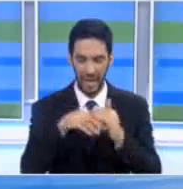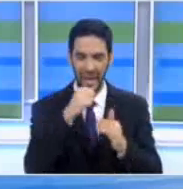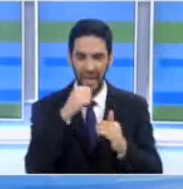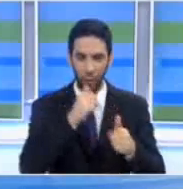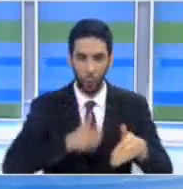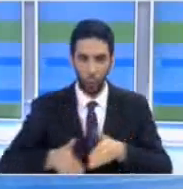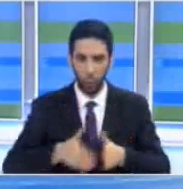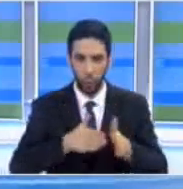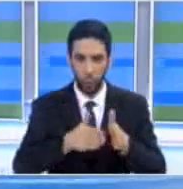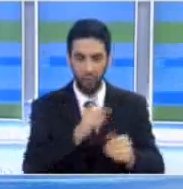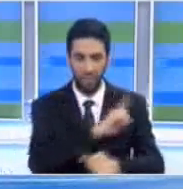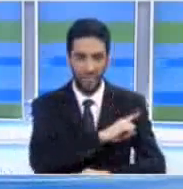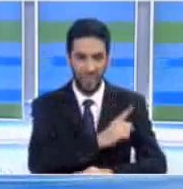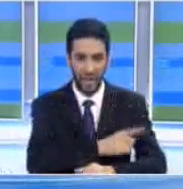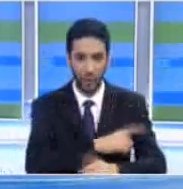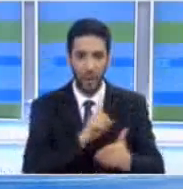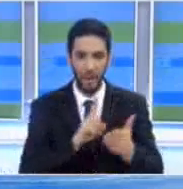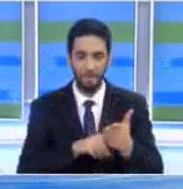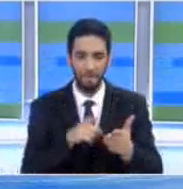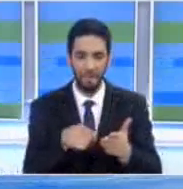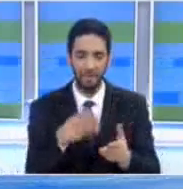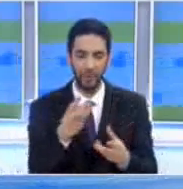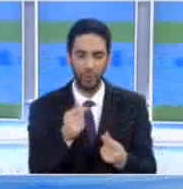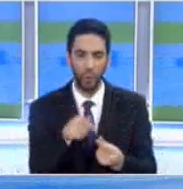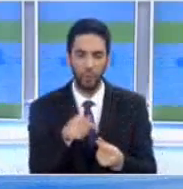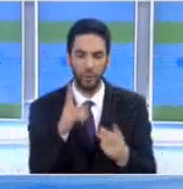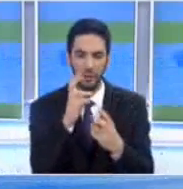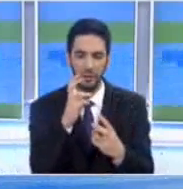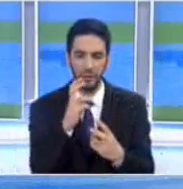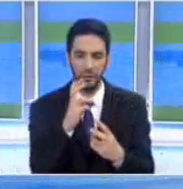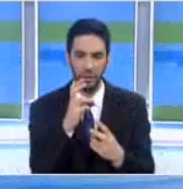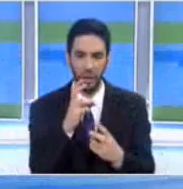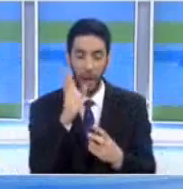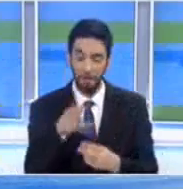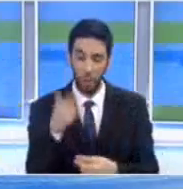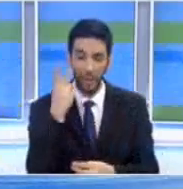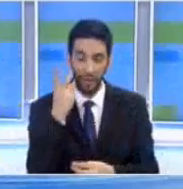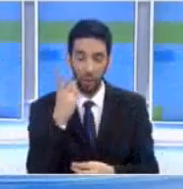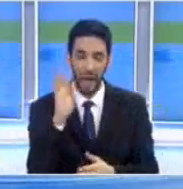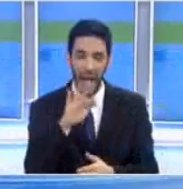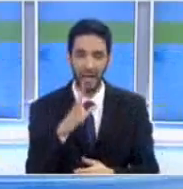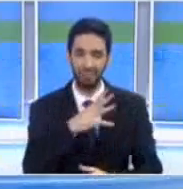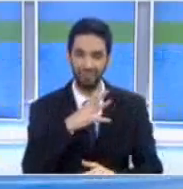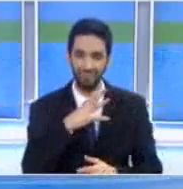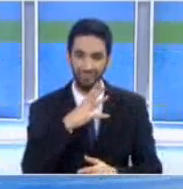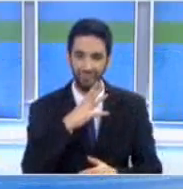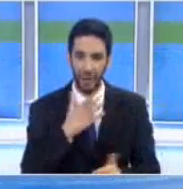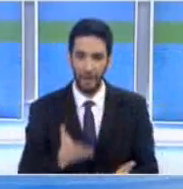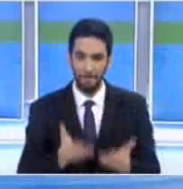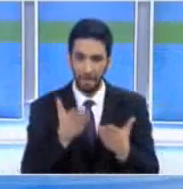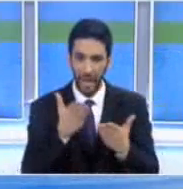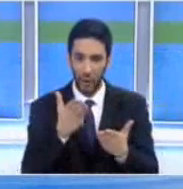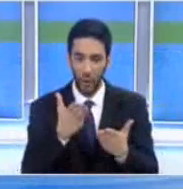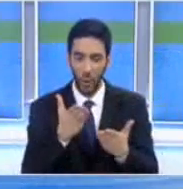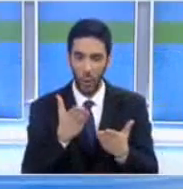αν υπήρχε η πιθανότητα να είναι στη πυθάνεια της θάλασσας θα μπορούσε να έχει παρασυρθεί και μέχρι και το ακροτήριο Αρναούτη